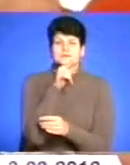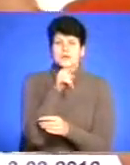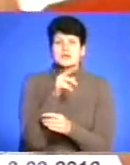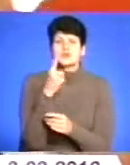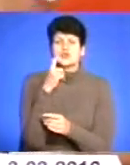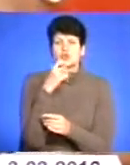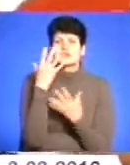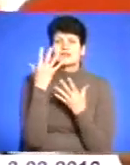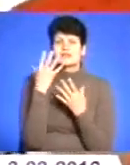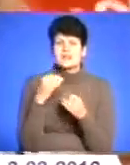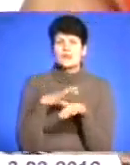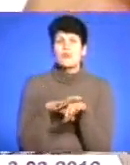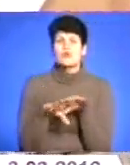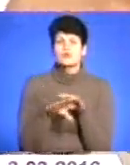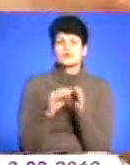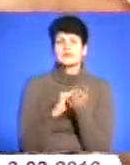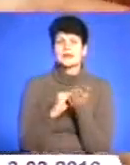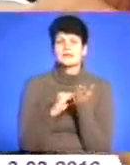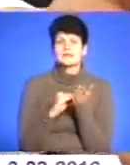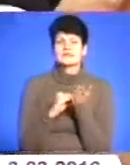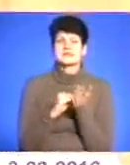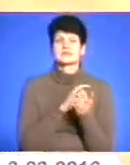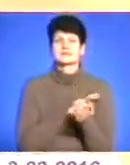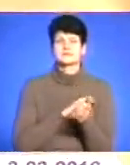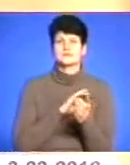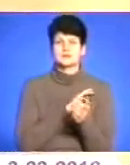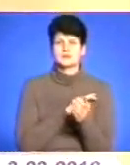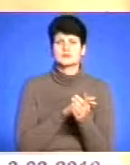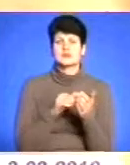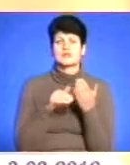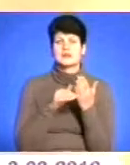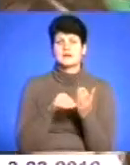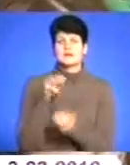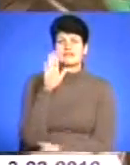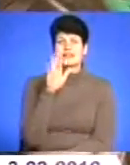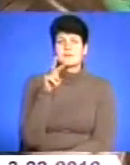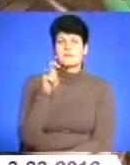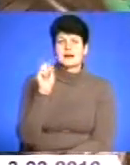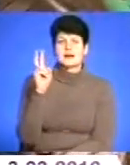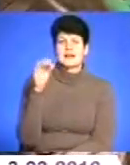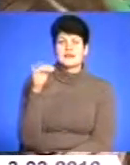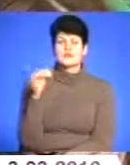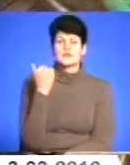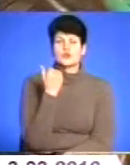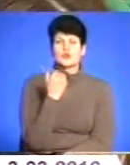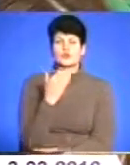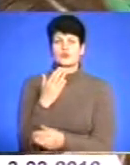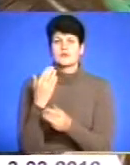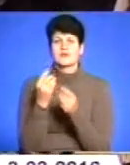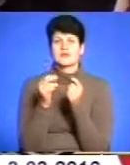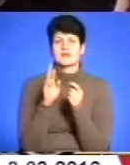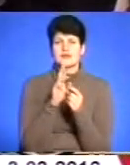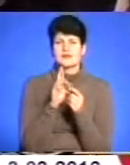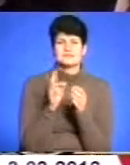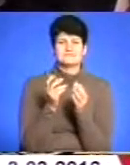«Сто днів полону» вперше видав книгу правозахисник і волонтер Валерій Макеєв. Зізнається, його я у виданні дуже маленьке.